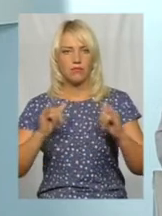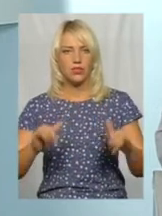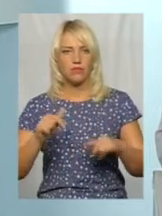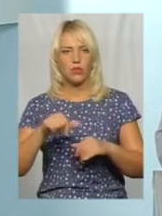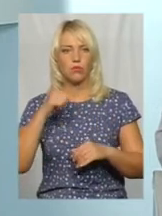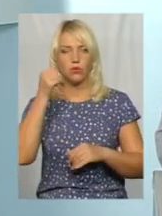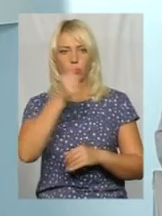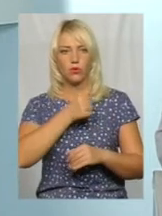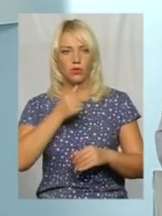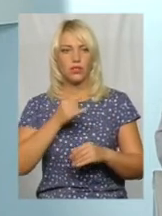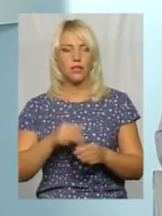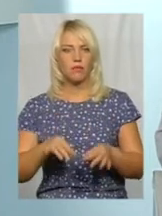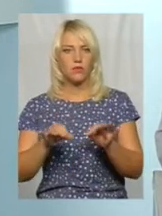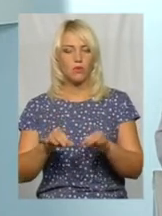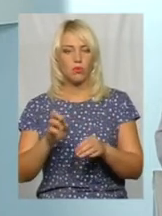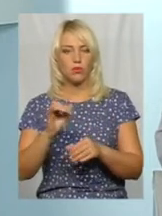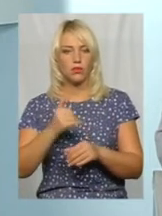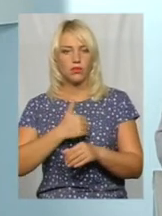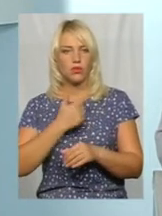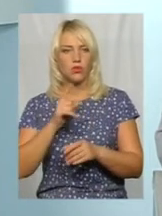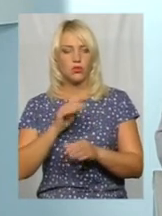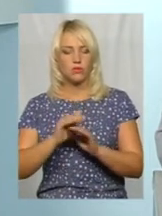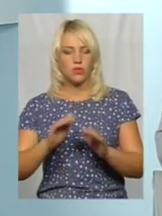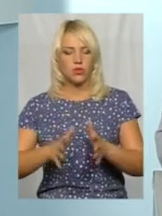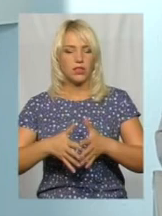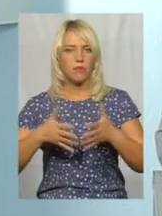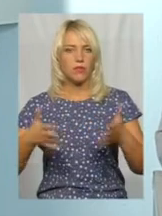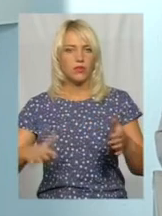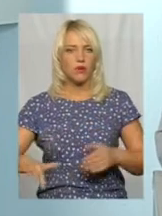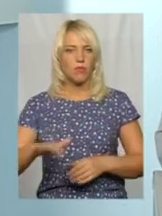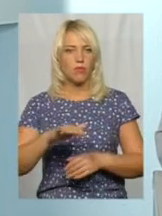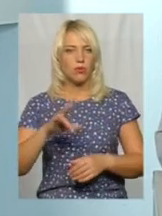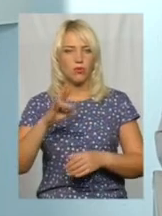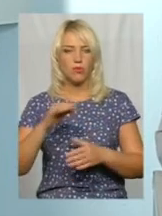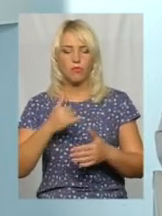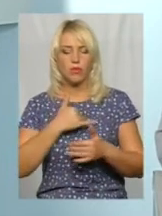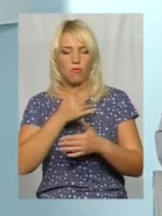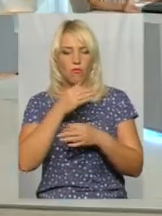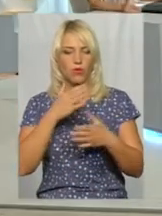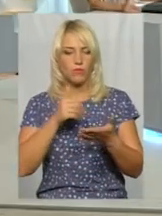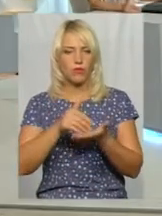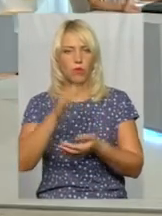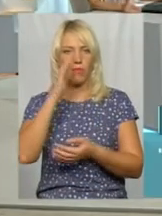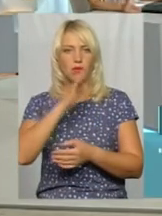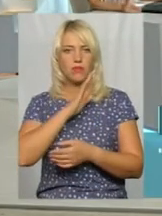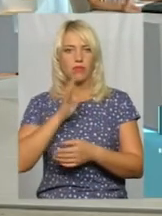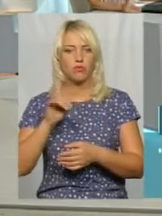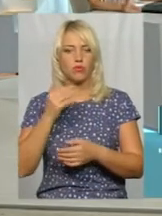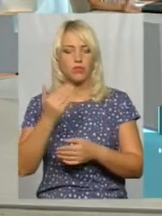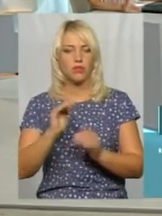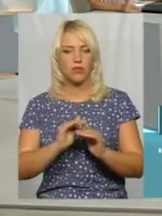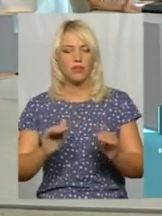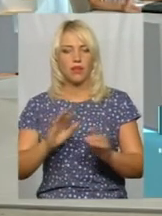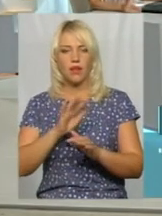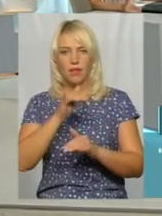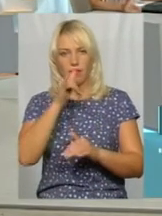і, безумовно, хотіло бся дітям ширший простір. Але разом з тим ми не можемо відмовити батькам, щоб їхні діти не пішли